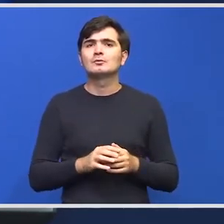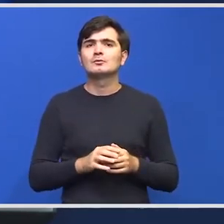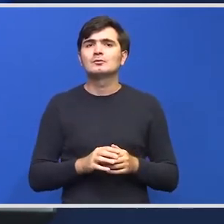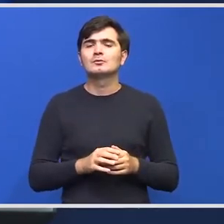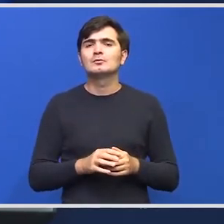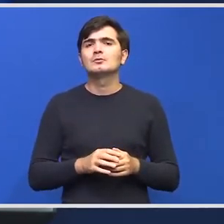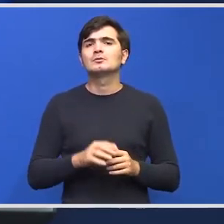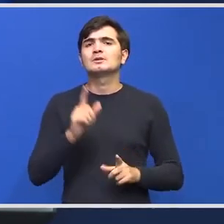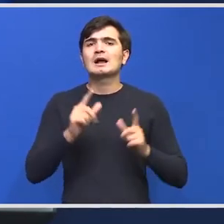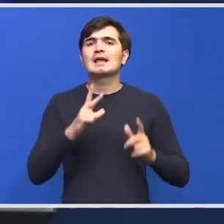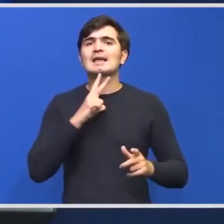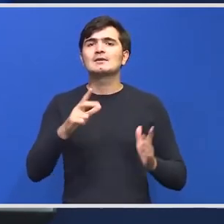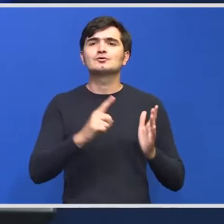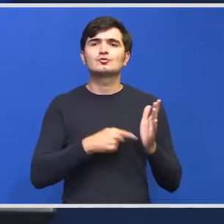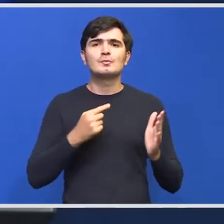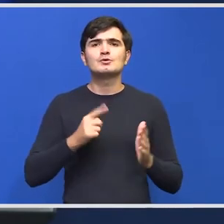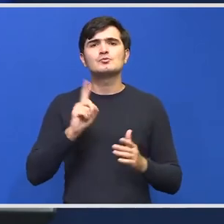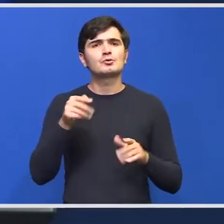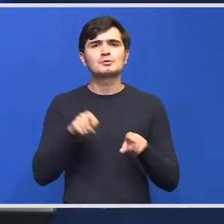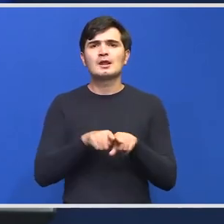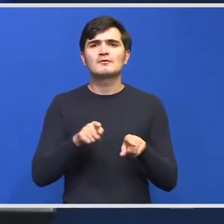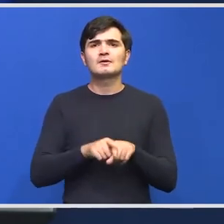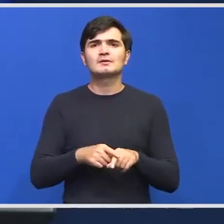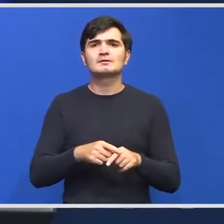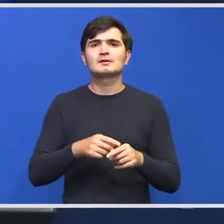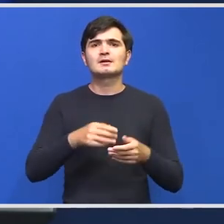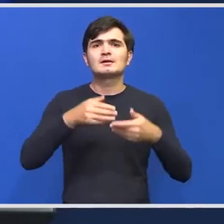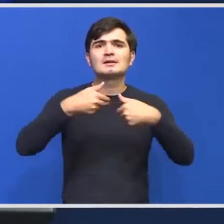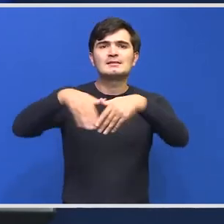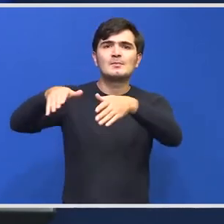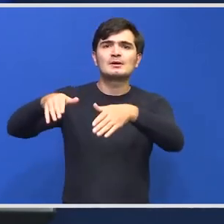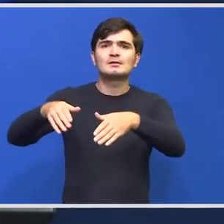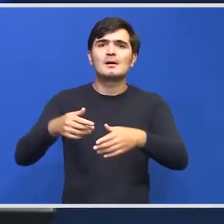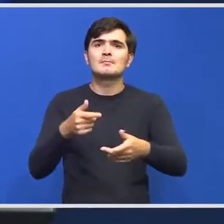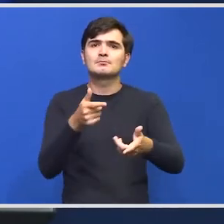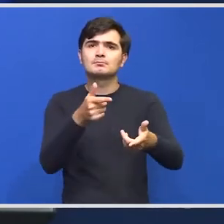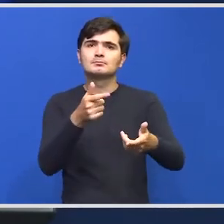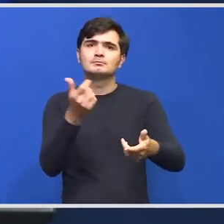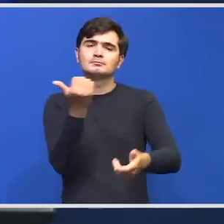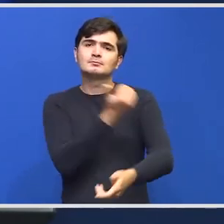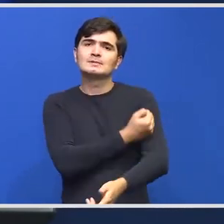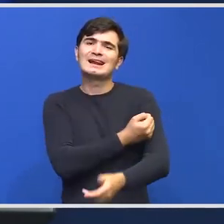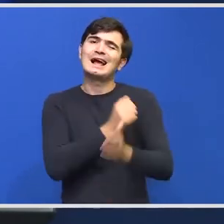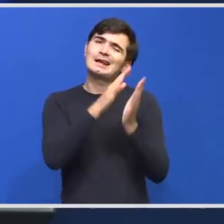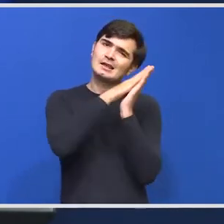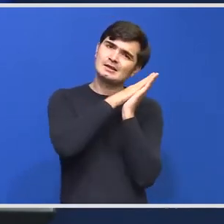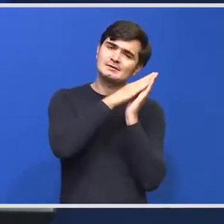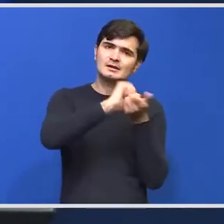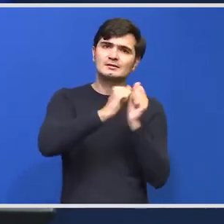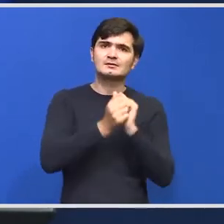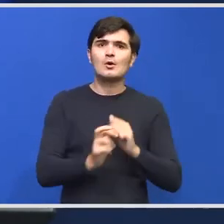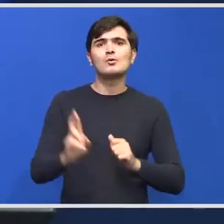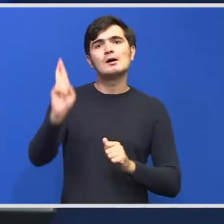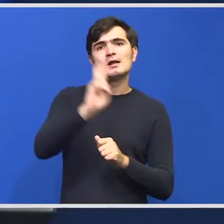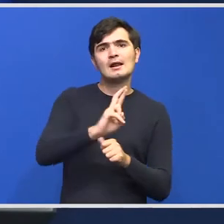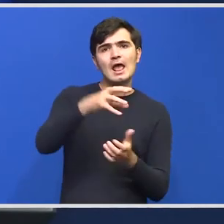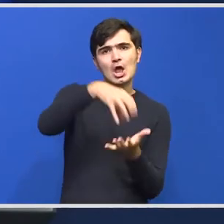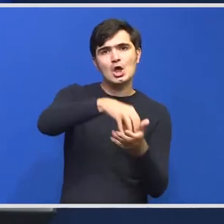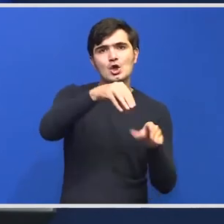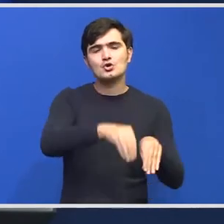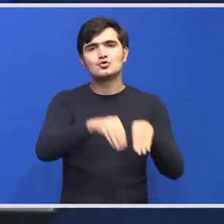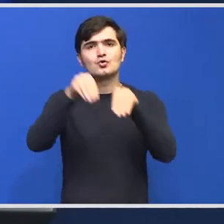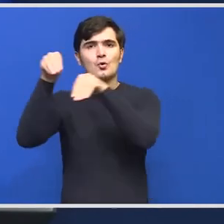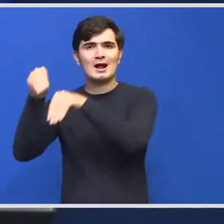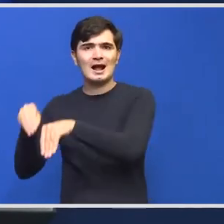se poate interveni prin îndepărtare prin tranquilizare sau relocare. Acest risc